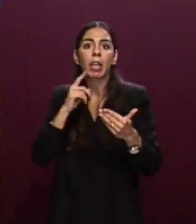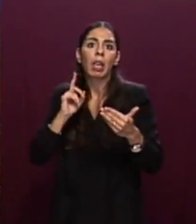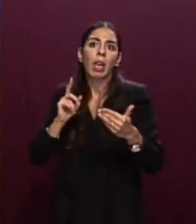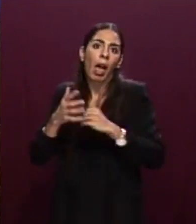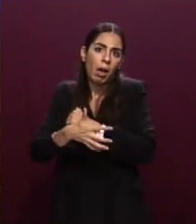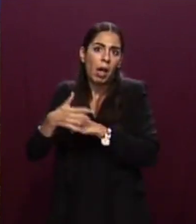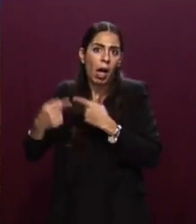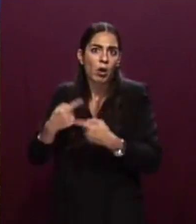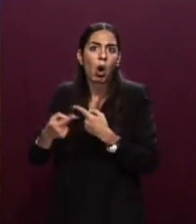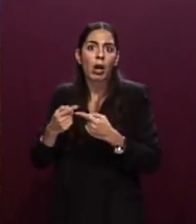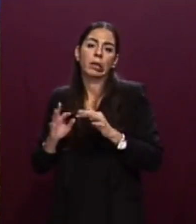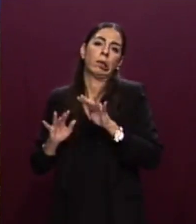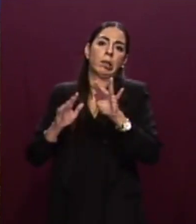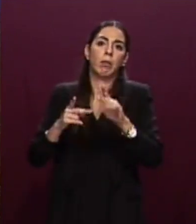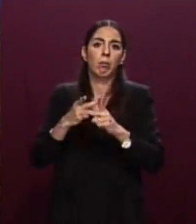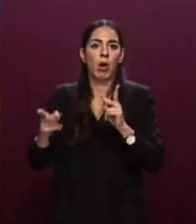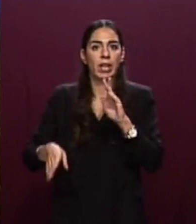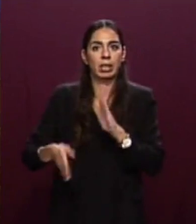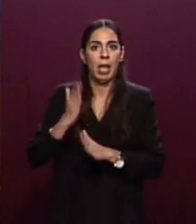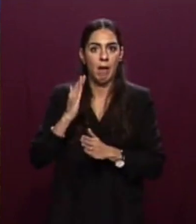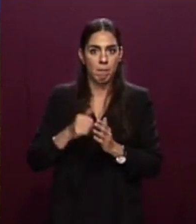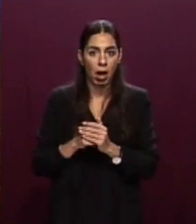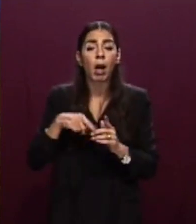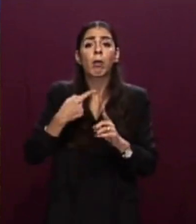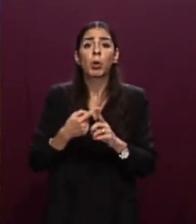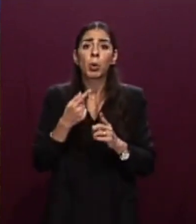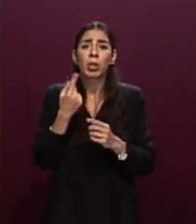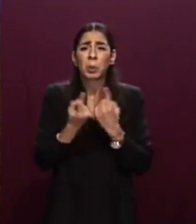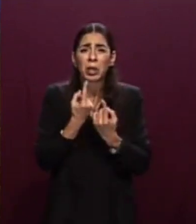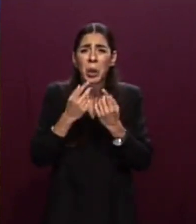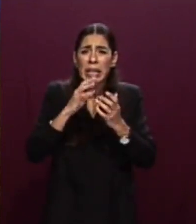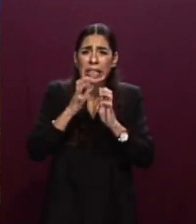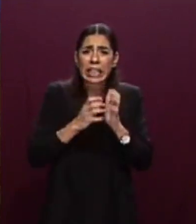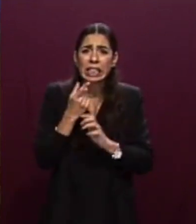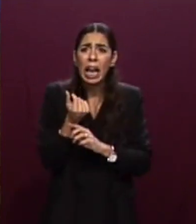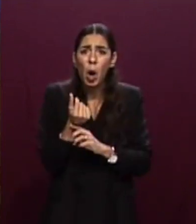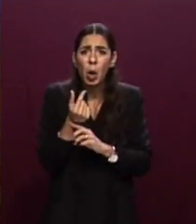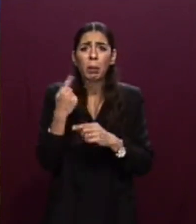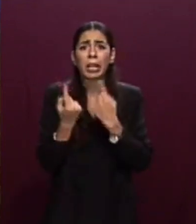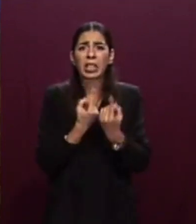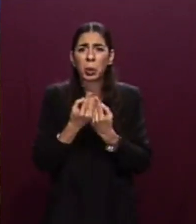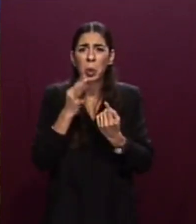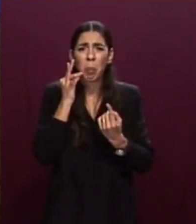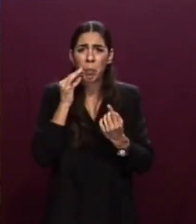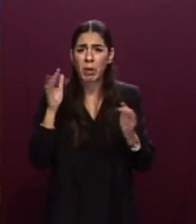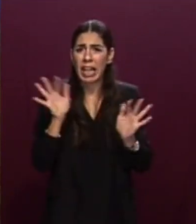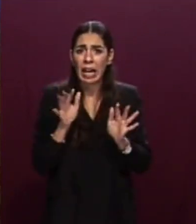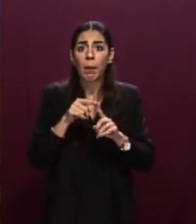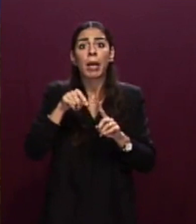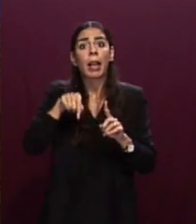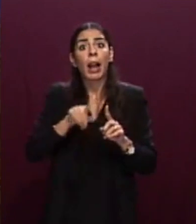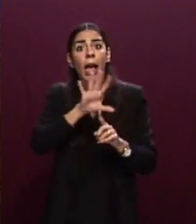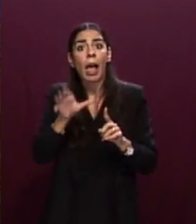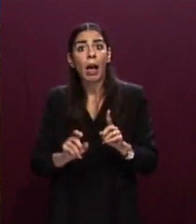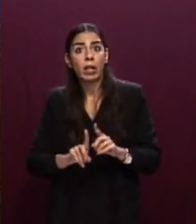istituzioni statali e dalla crisi economica che affliggono alcuni Paesi dell'Africa settentrionale e del Medio Oriente ed, in particolare, dalla forte